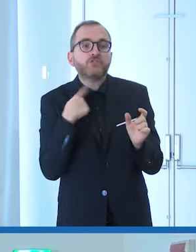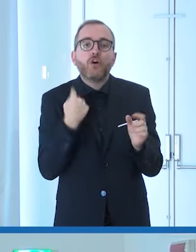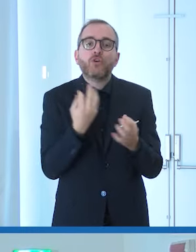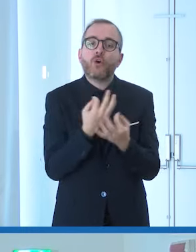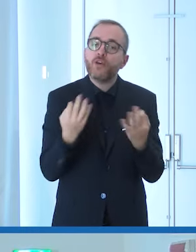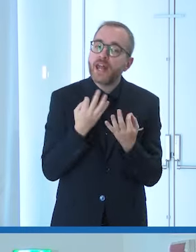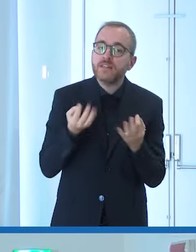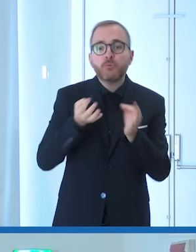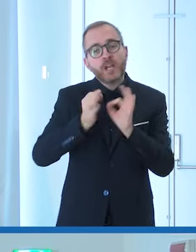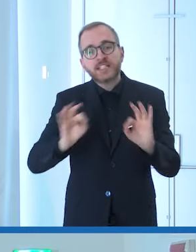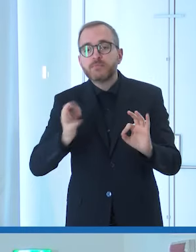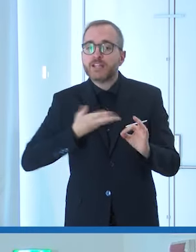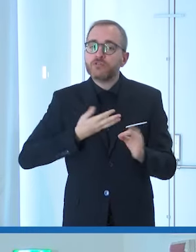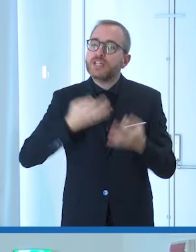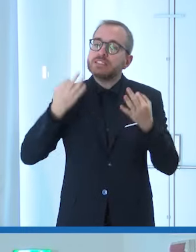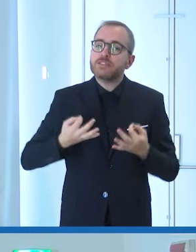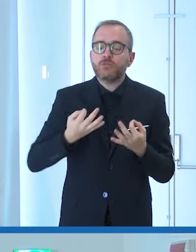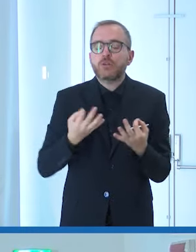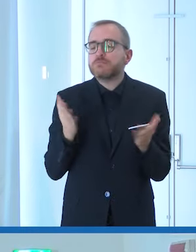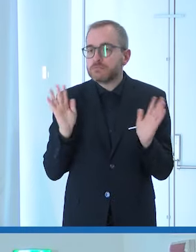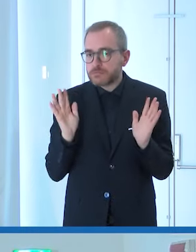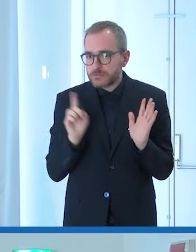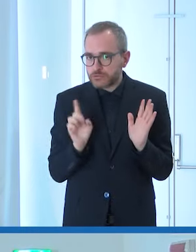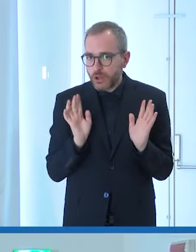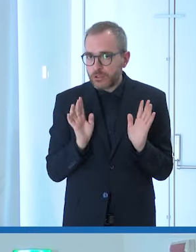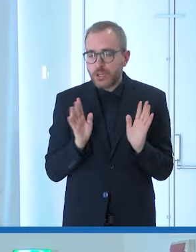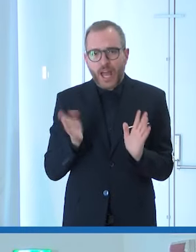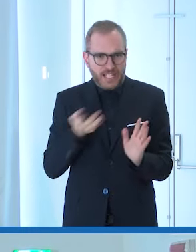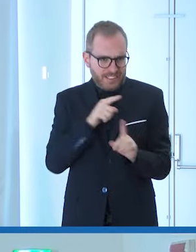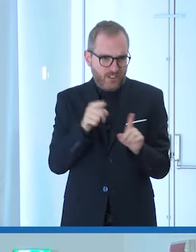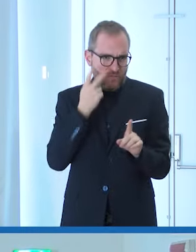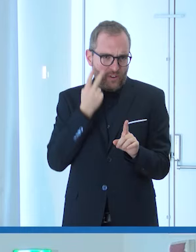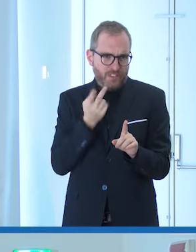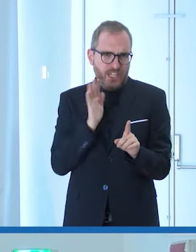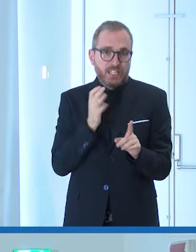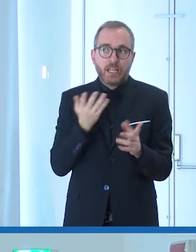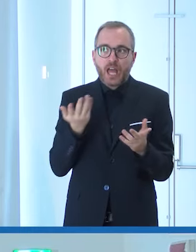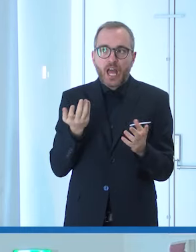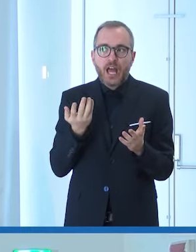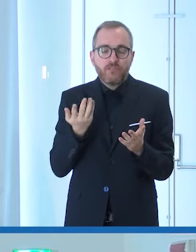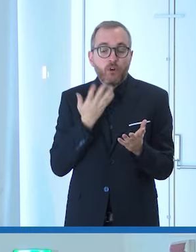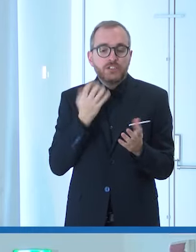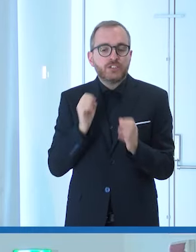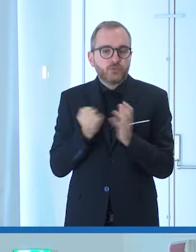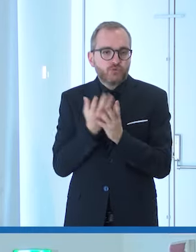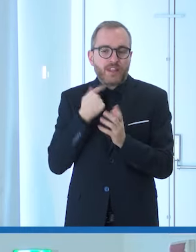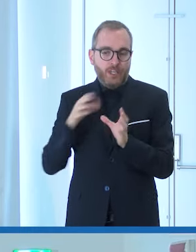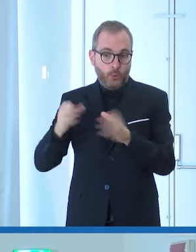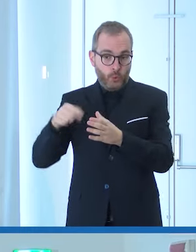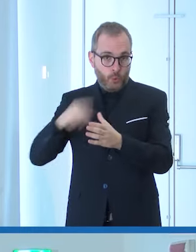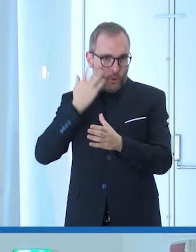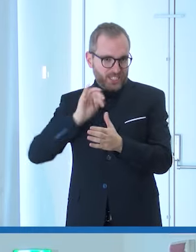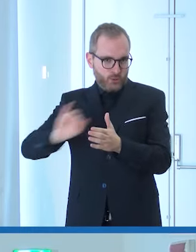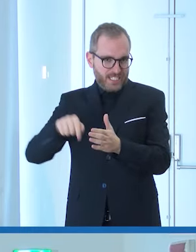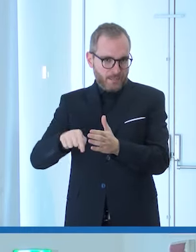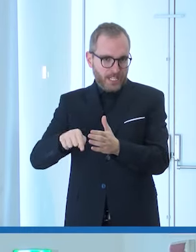persona anzi spesso se ci fate caso non è così valgono all'interno di quel gruppo non dico che